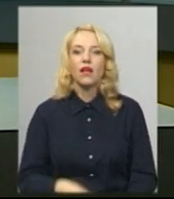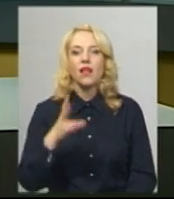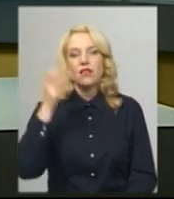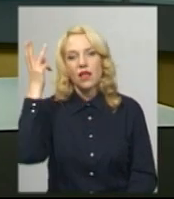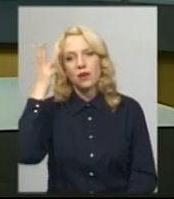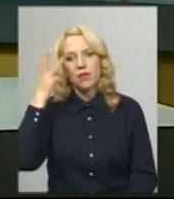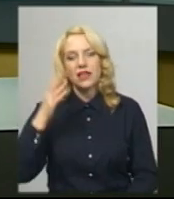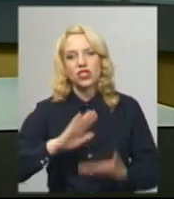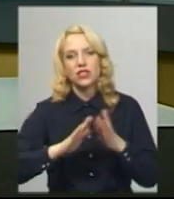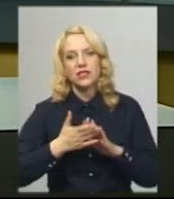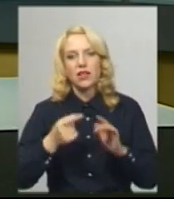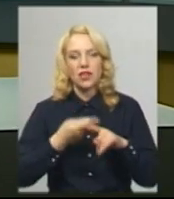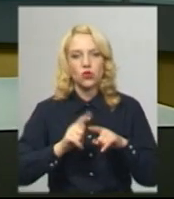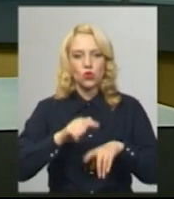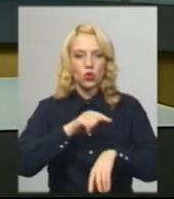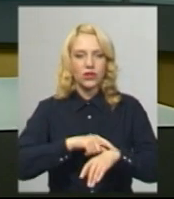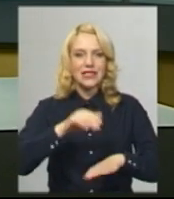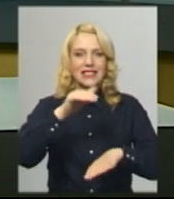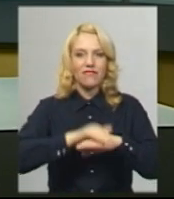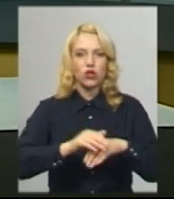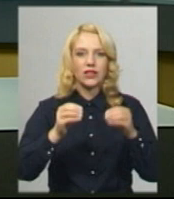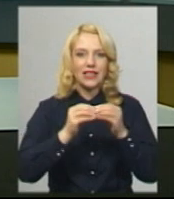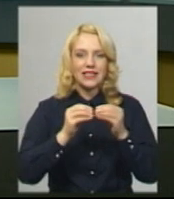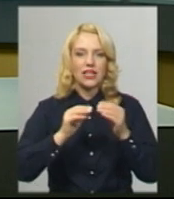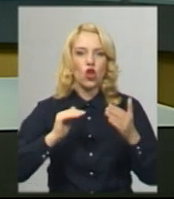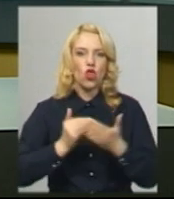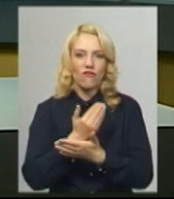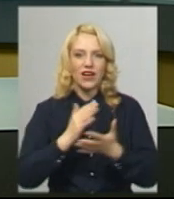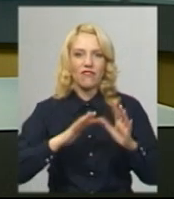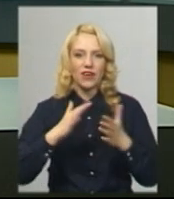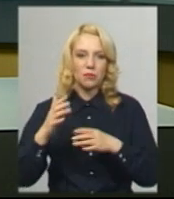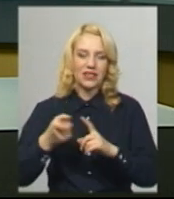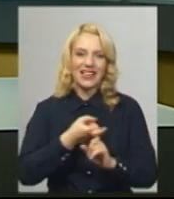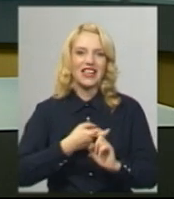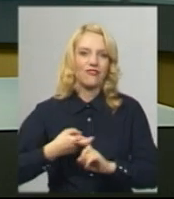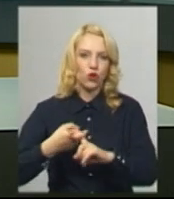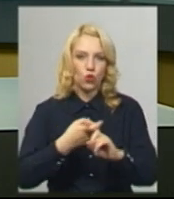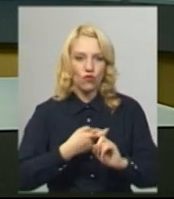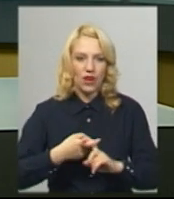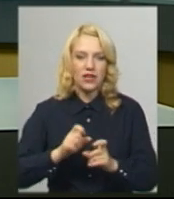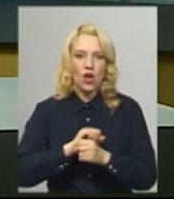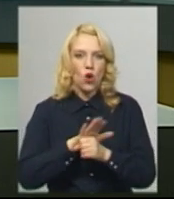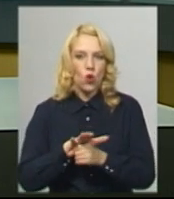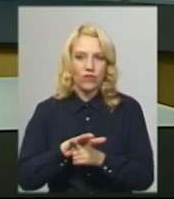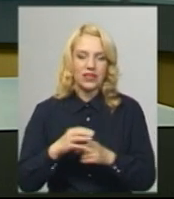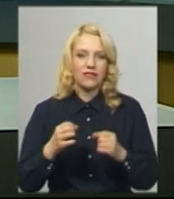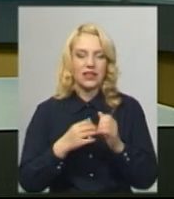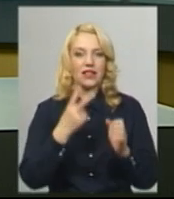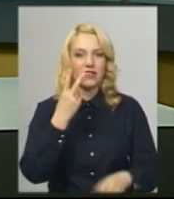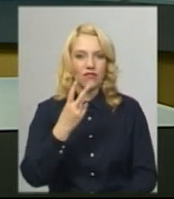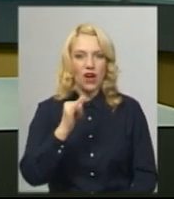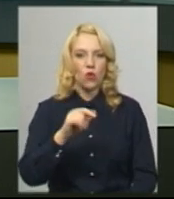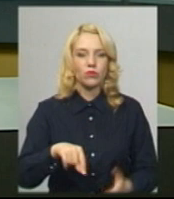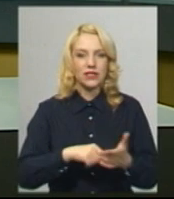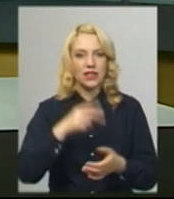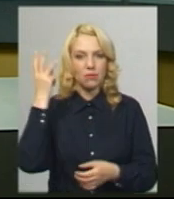Хмельниччині станом на цю годину зафіксовано 10 нових випадків інфікування вірусом COVID-19. Два у Хмельницькому, п'ять